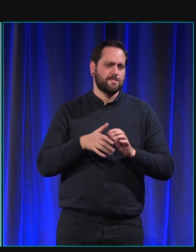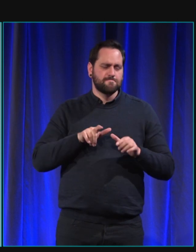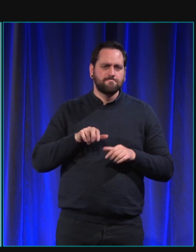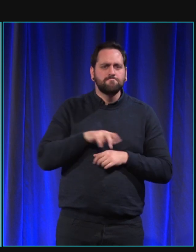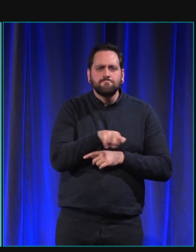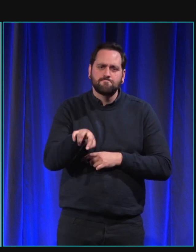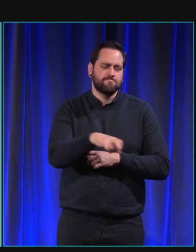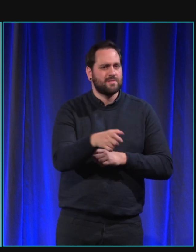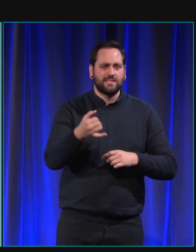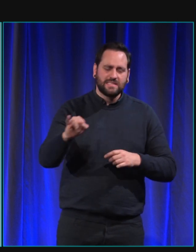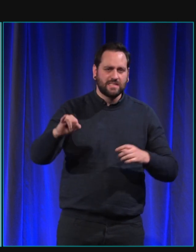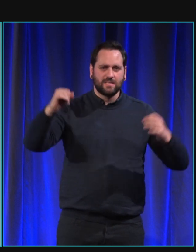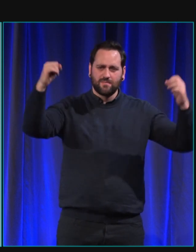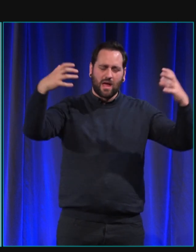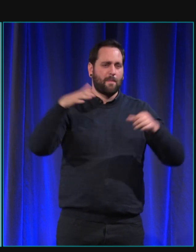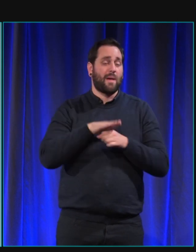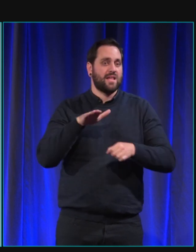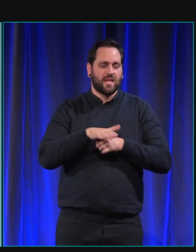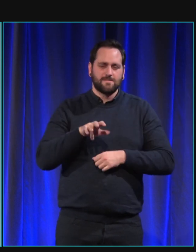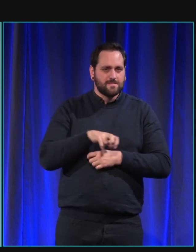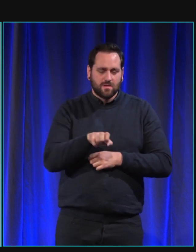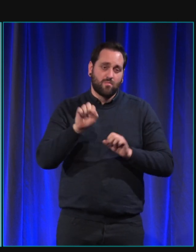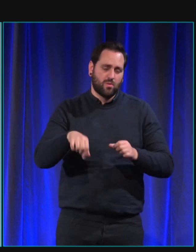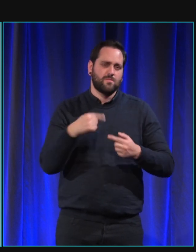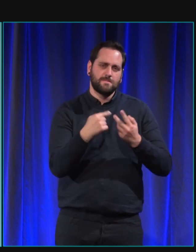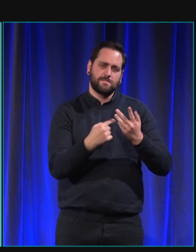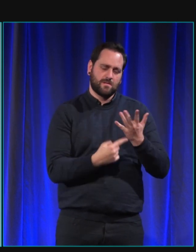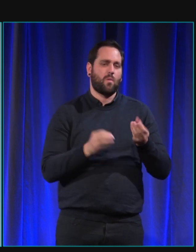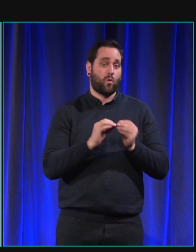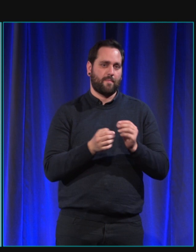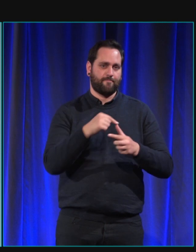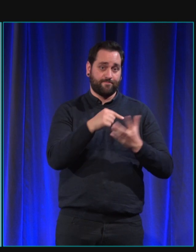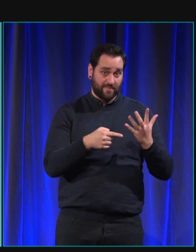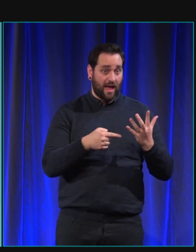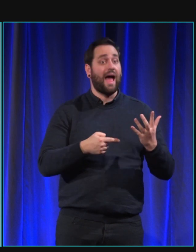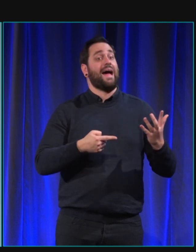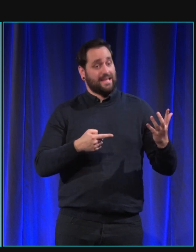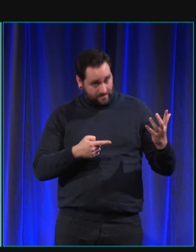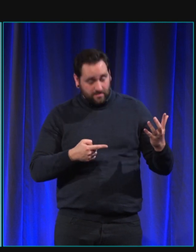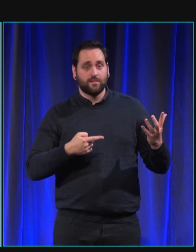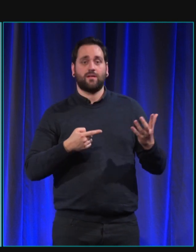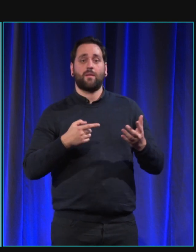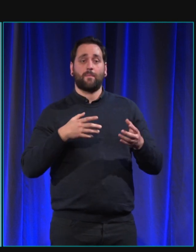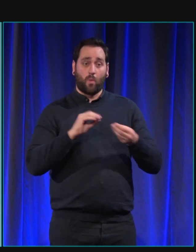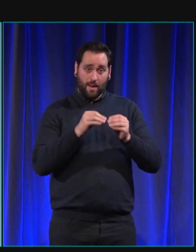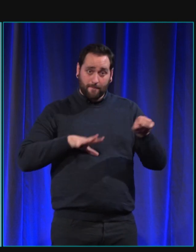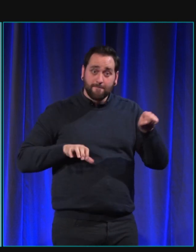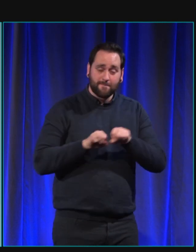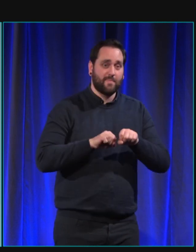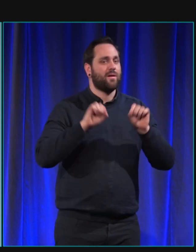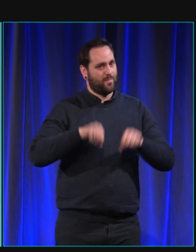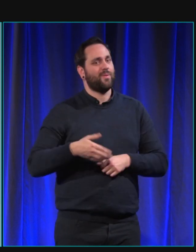Il y a tous ces soucis avec la surdité. C'est là où le chien guide écouteur entre en